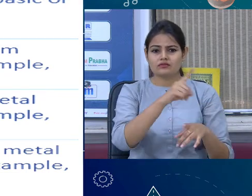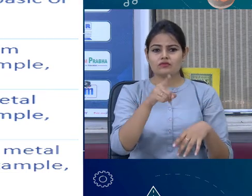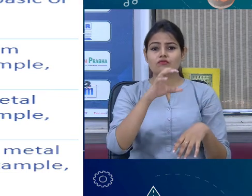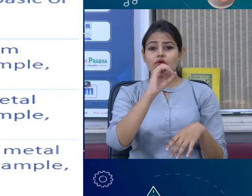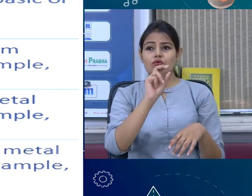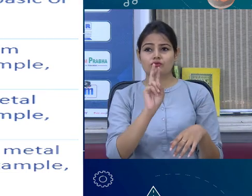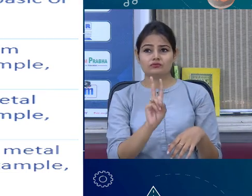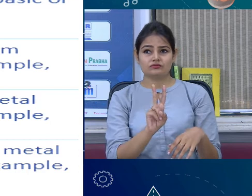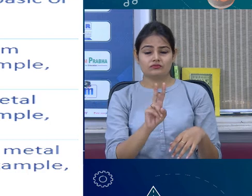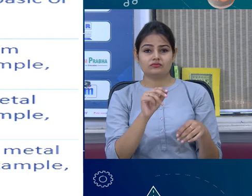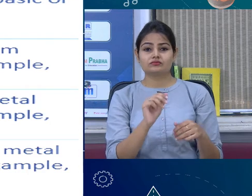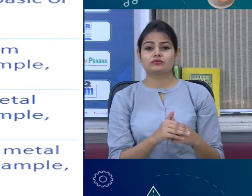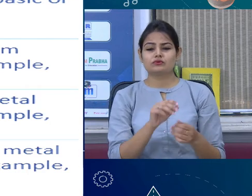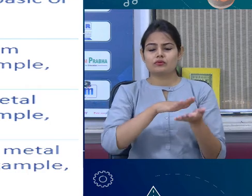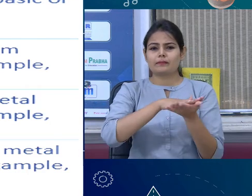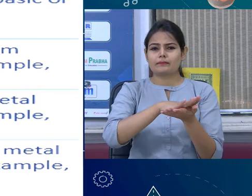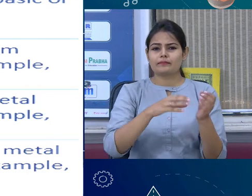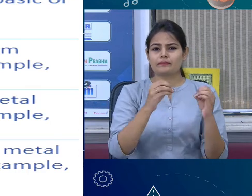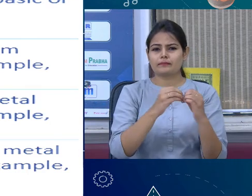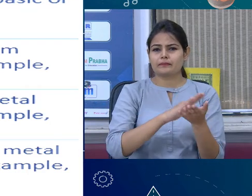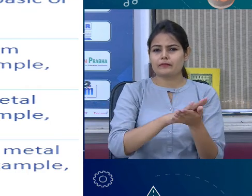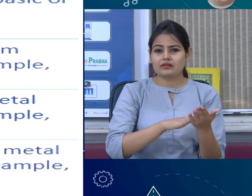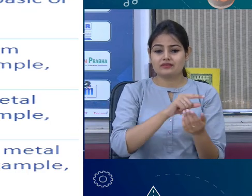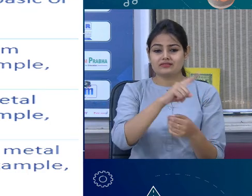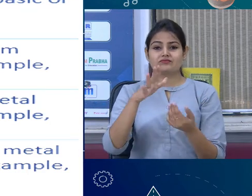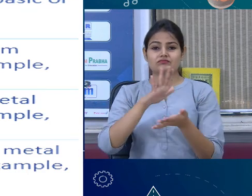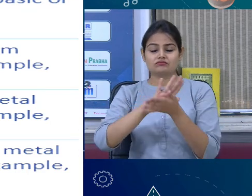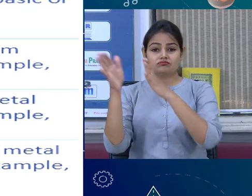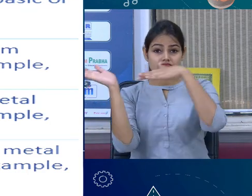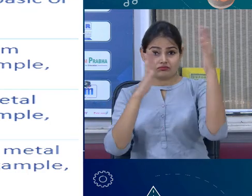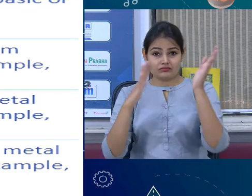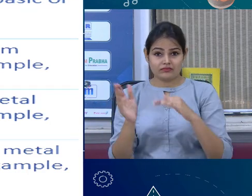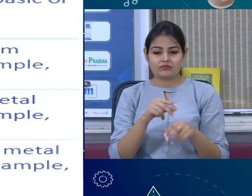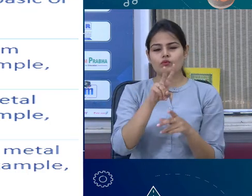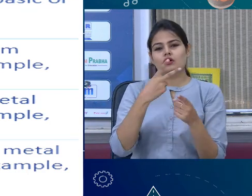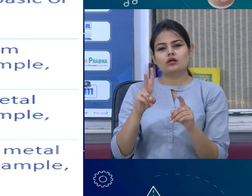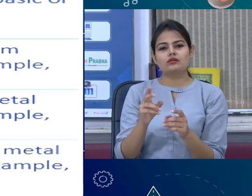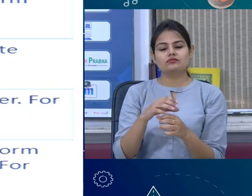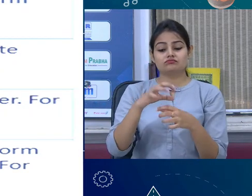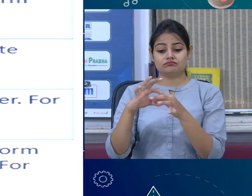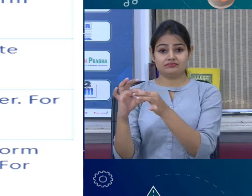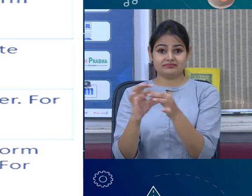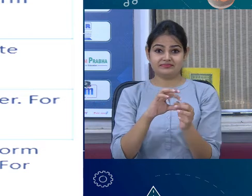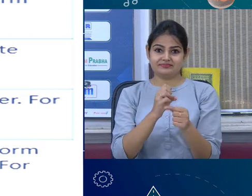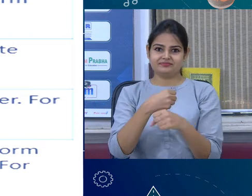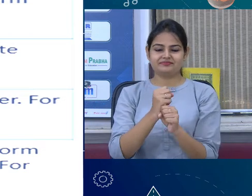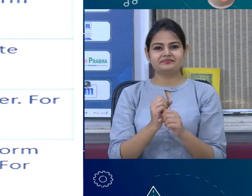बनते हैं, whereas metals जब chlorine के साथ रियाक्त करते हैं, तो वो एक ionic kind of bond बनाते हैं, अब जब हम ने metals के बारे में सीख लिया, तब non-metals